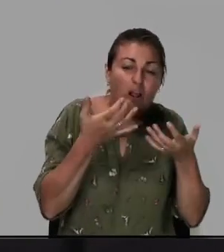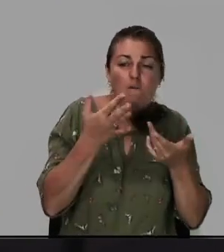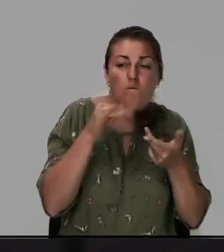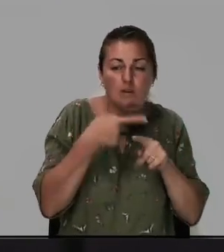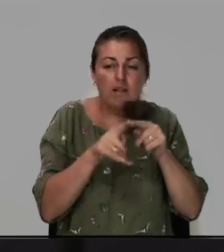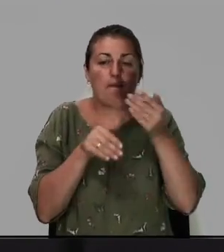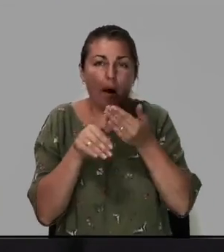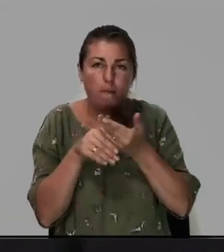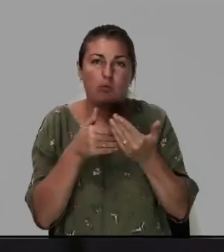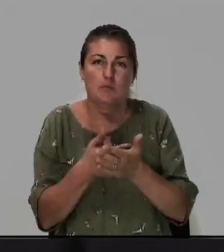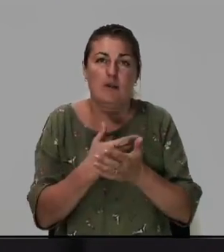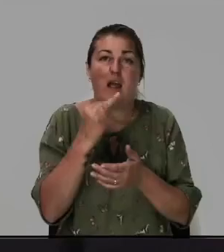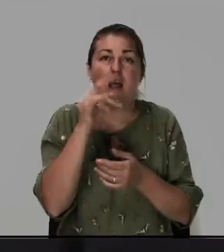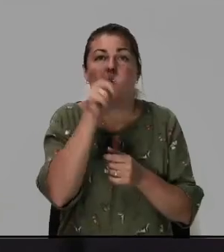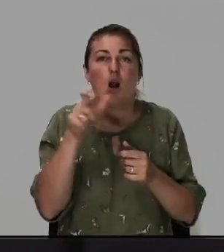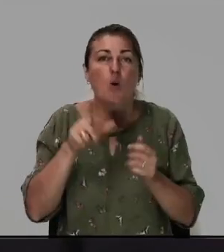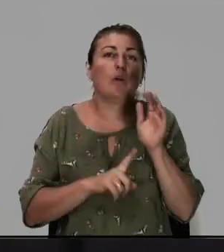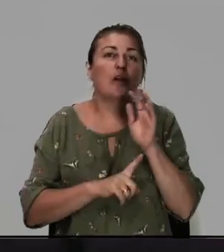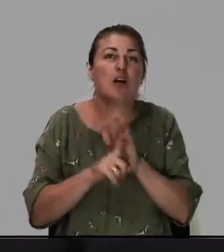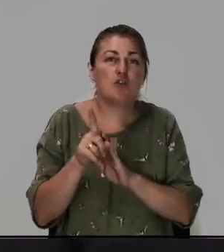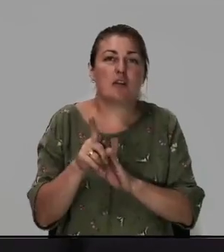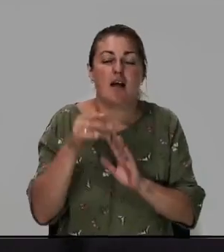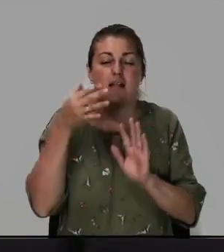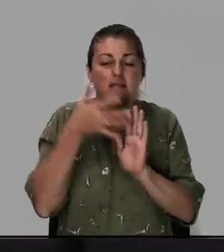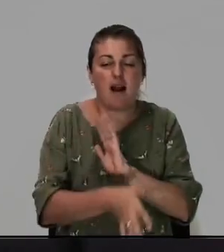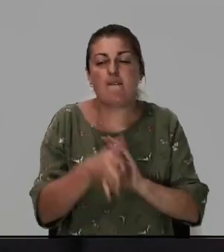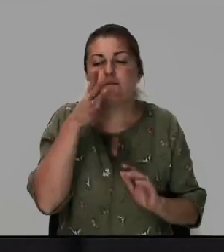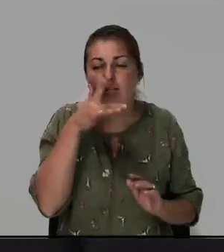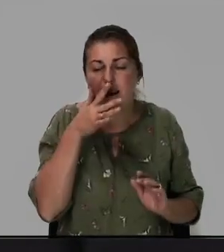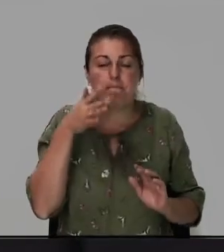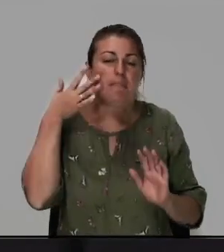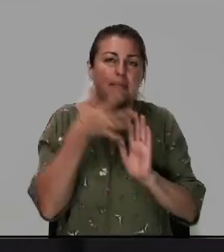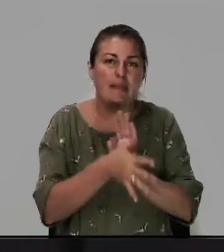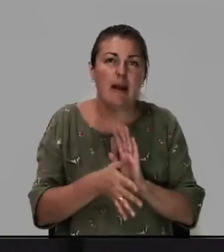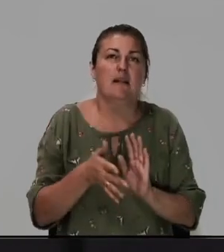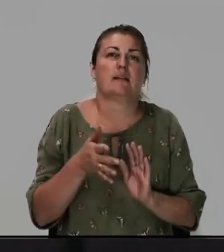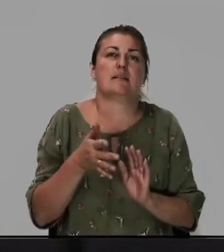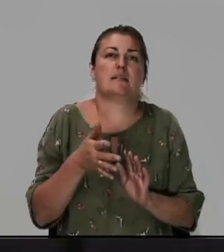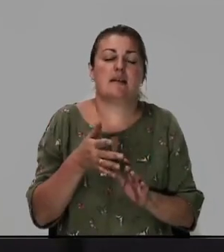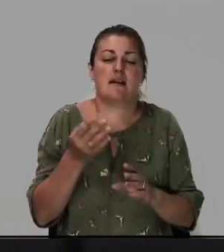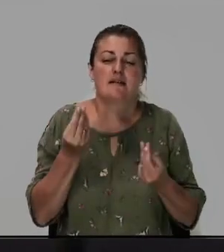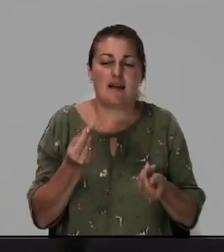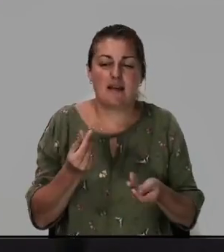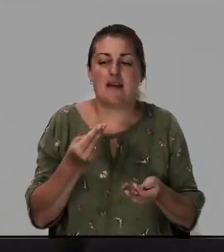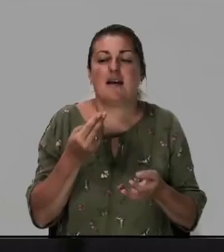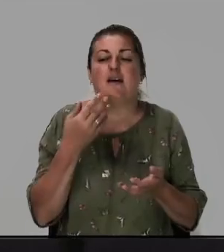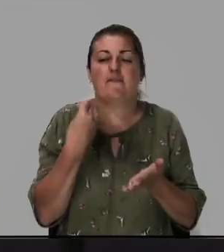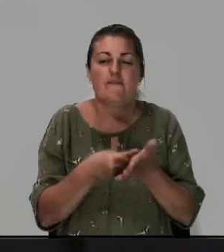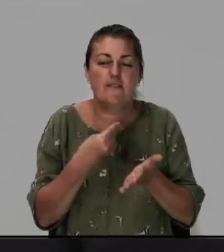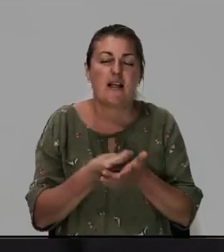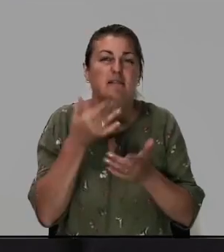поможет и люди начинают тратить время тратить средства тратить деньги